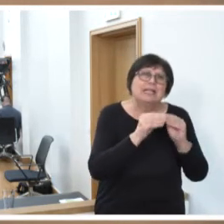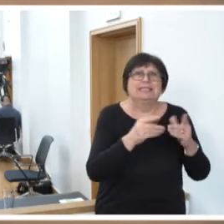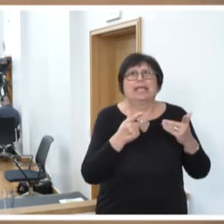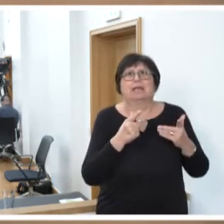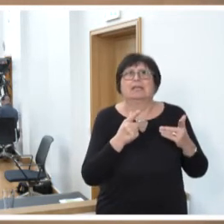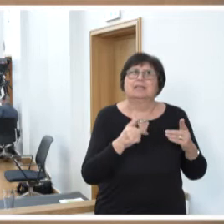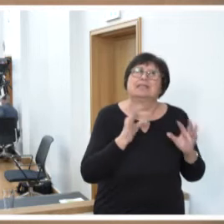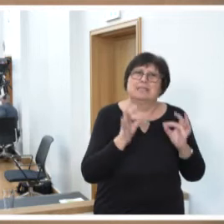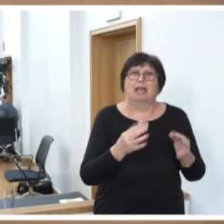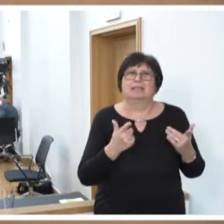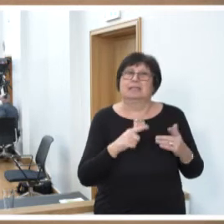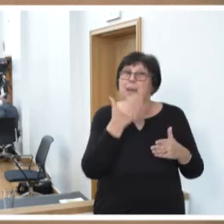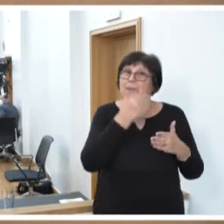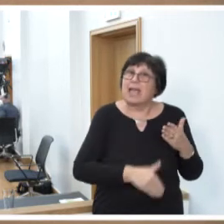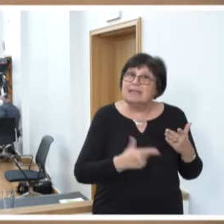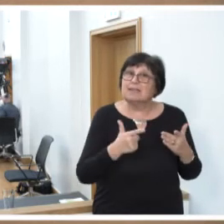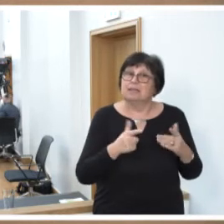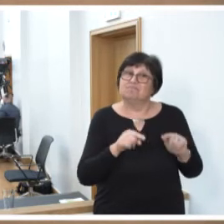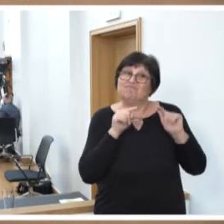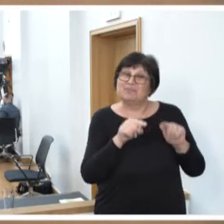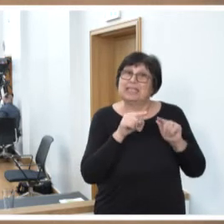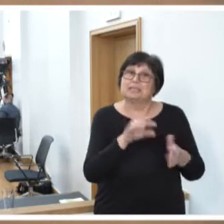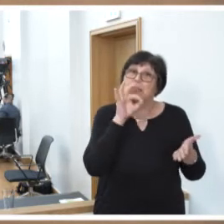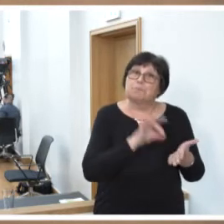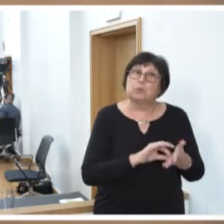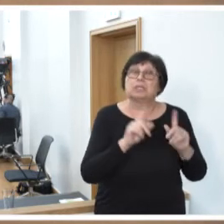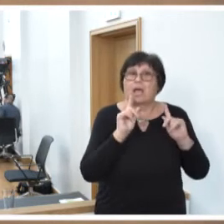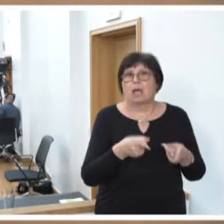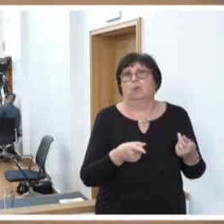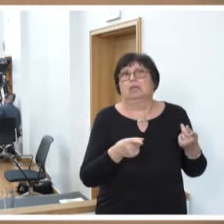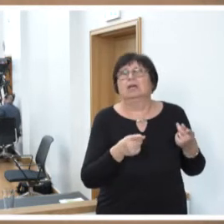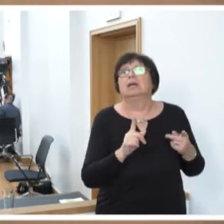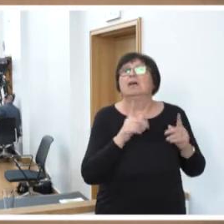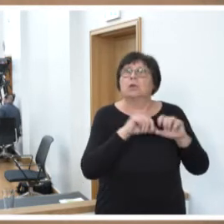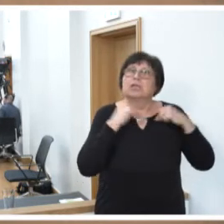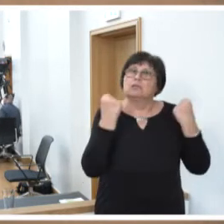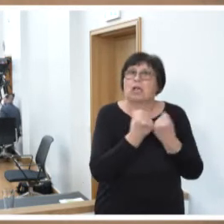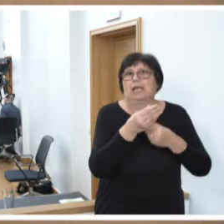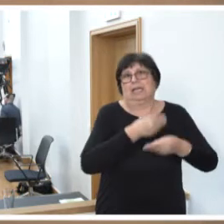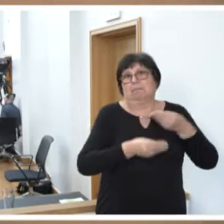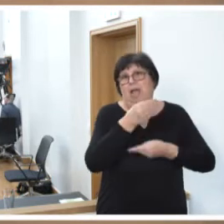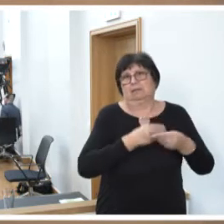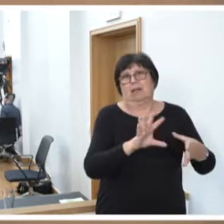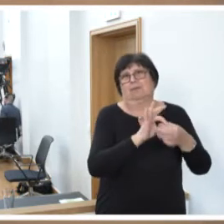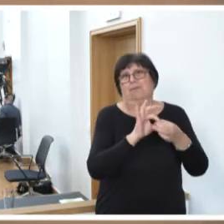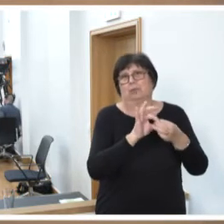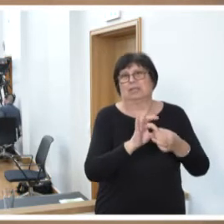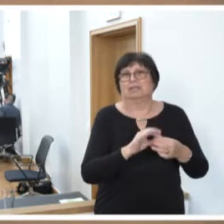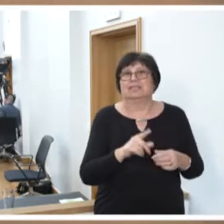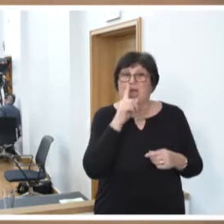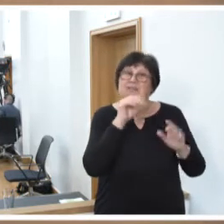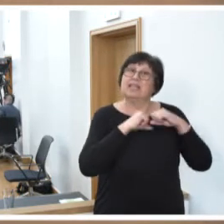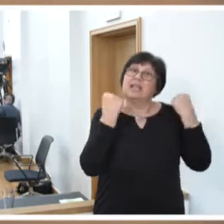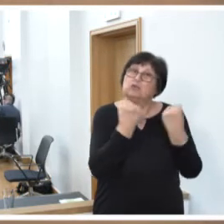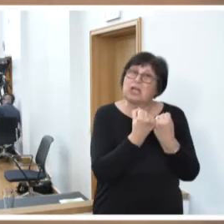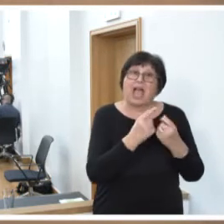Geschichten. Am Ende hängt an diesem Punkt auch Legitimation von staatlichem Handeln. Wenn der Staat nicht in